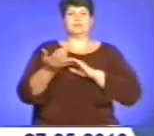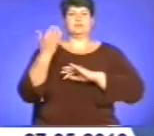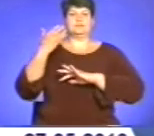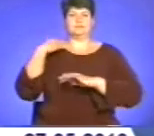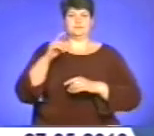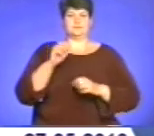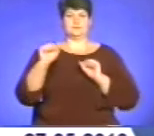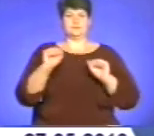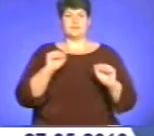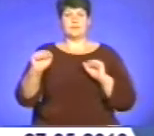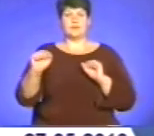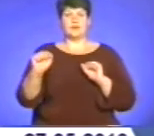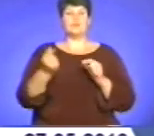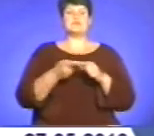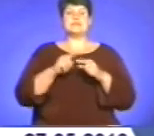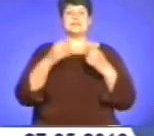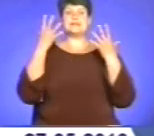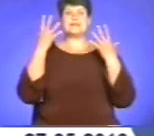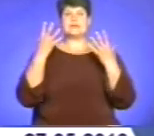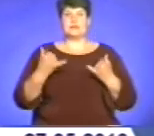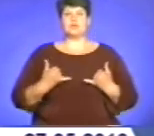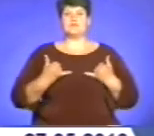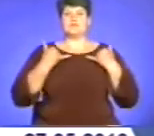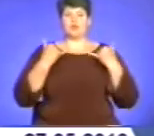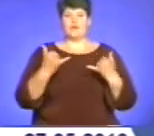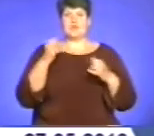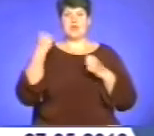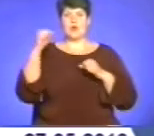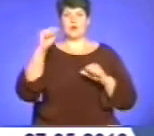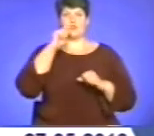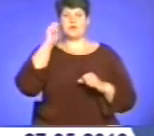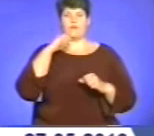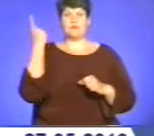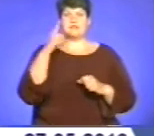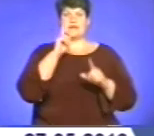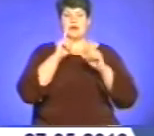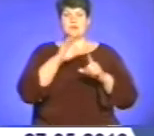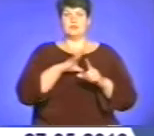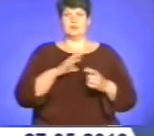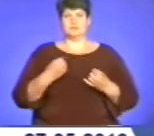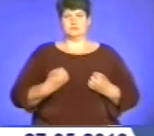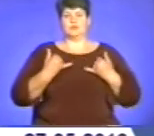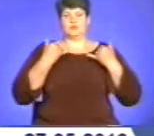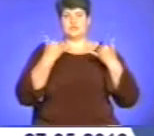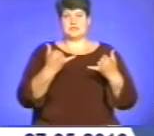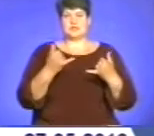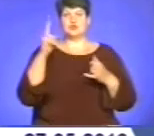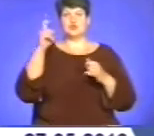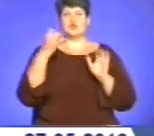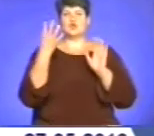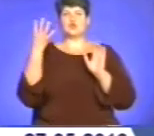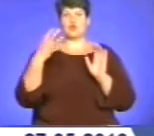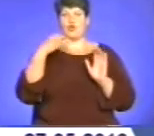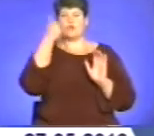наступники. У ці дні, коли вшановують героїв України в обласній раді, відбулися вручистуці з нагоди 140-ї річниці від дня